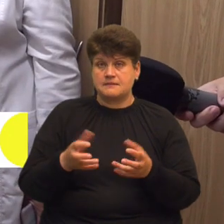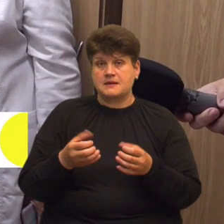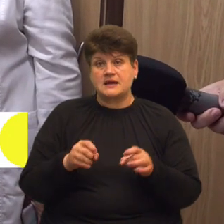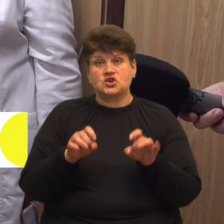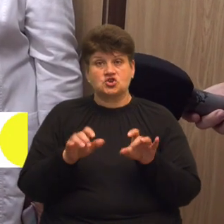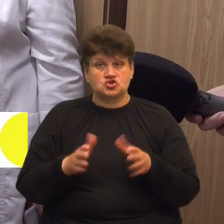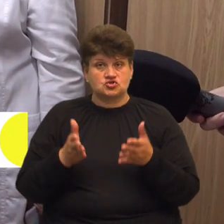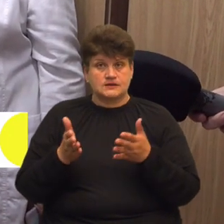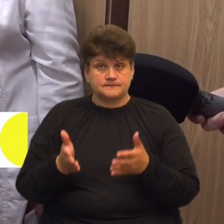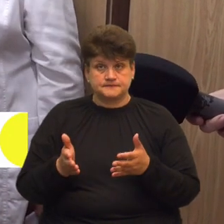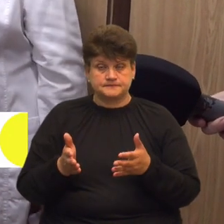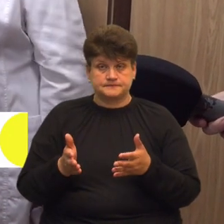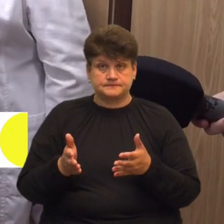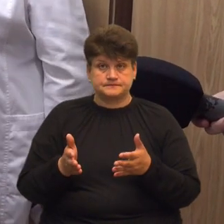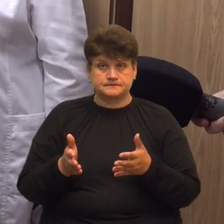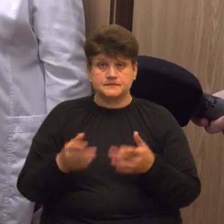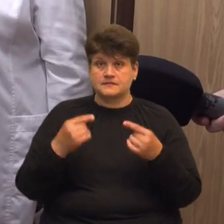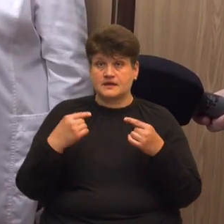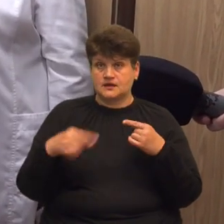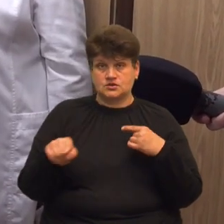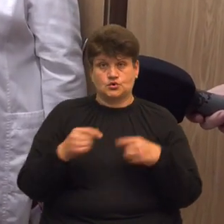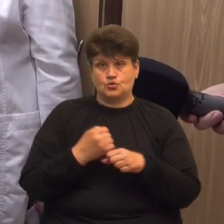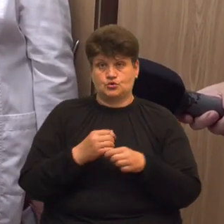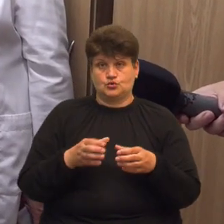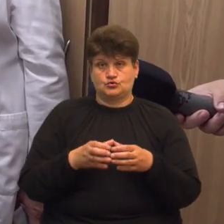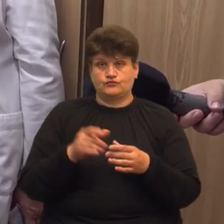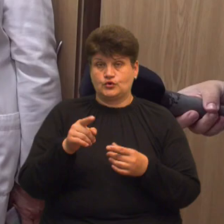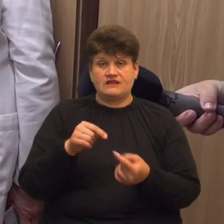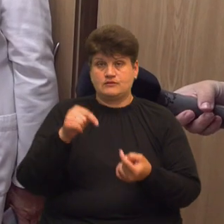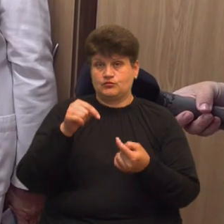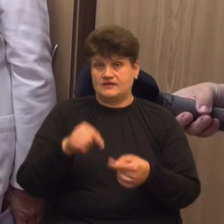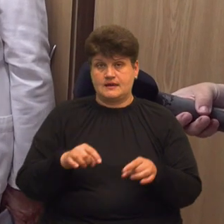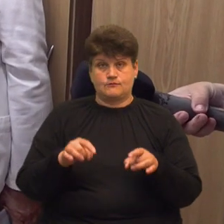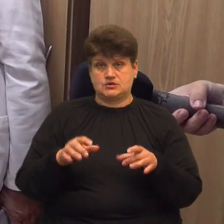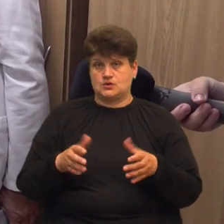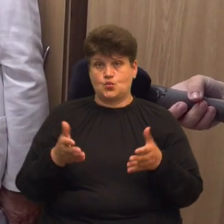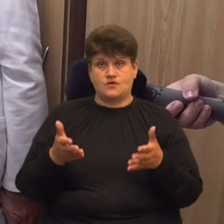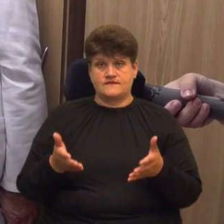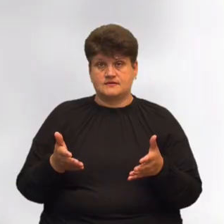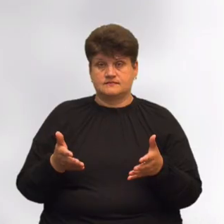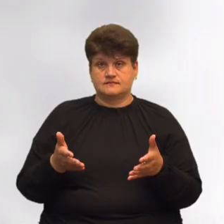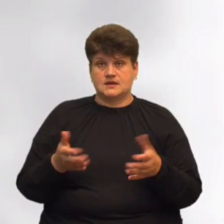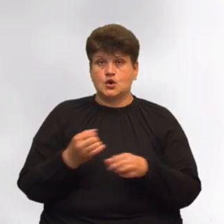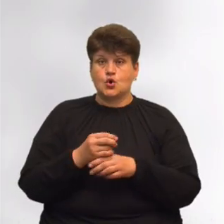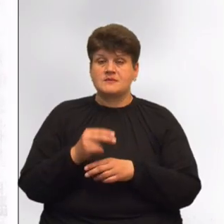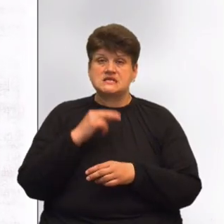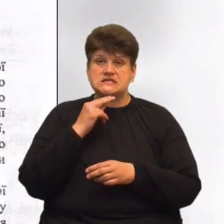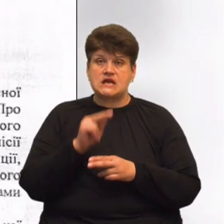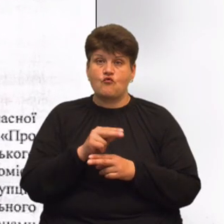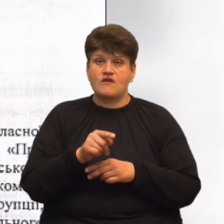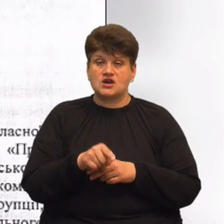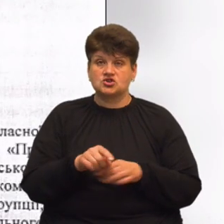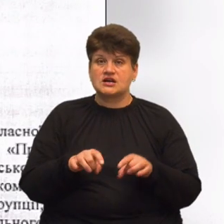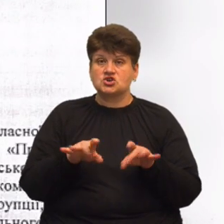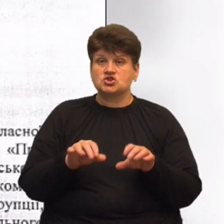зовсім протилежне цій робочій групі, що воно не відповідає постанові і робить зауваження. Рішення комісії з